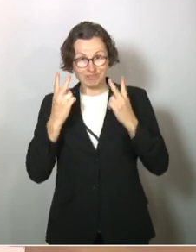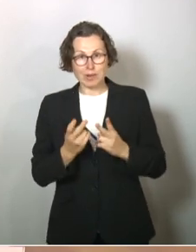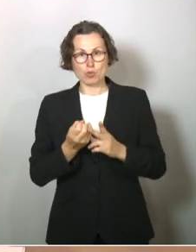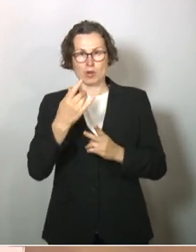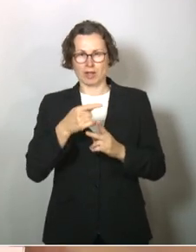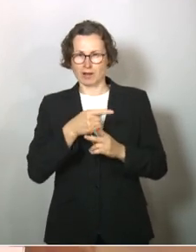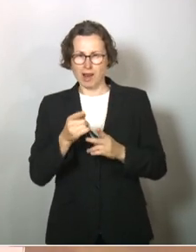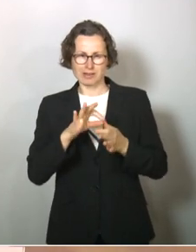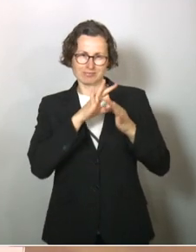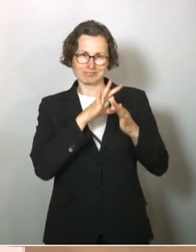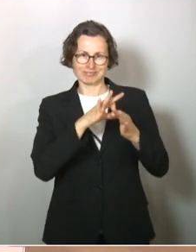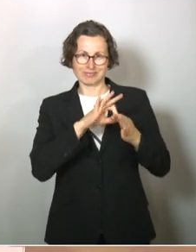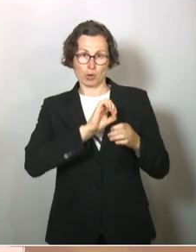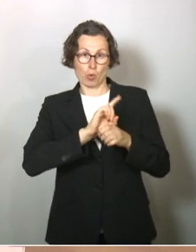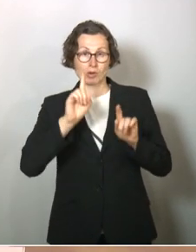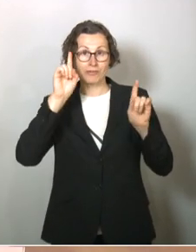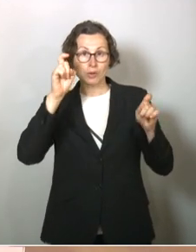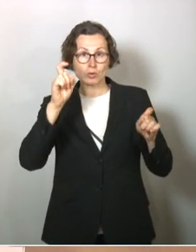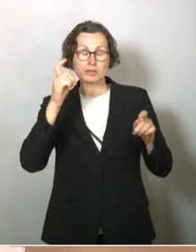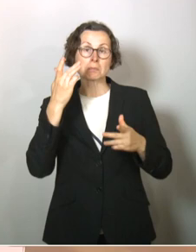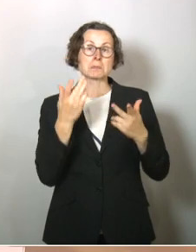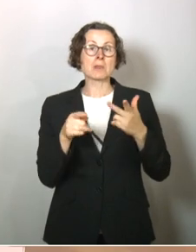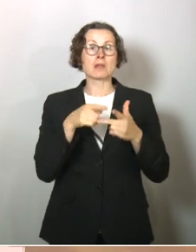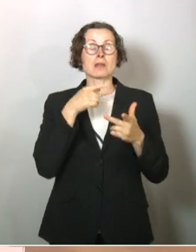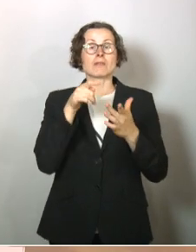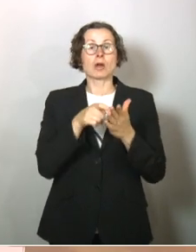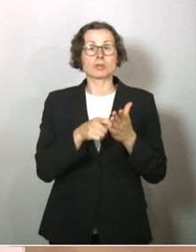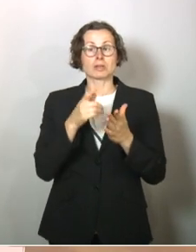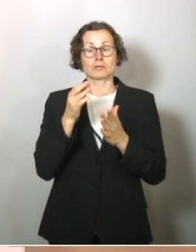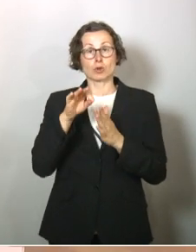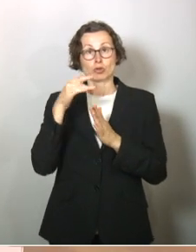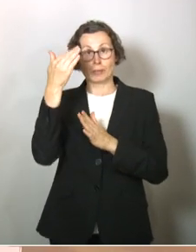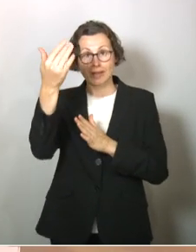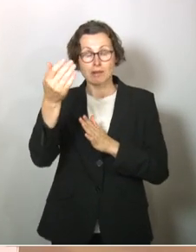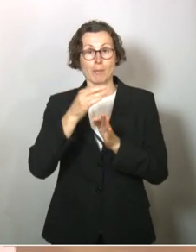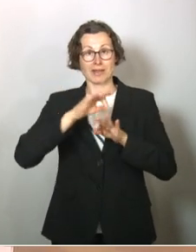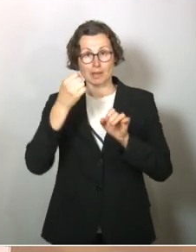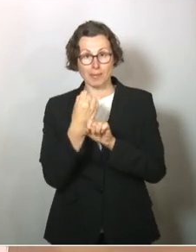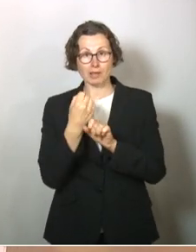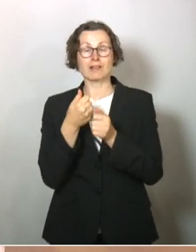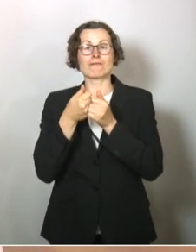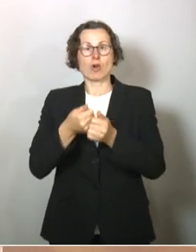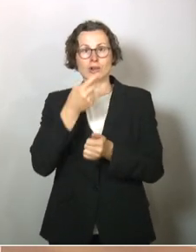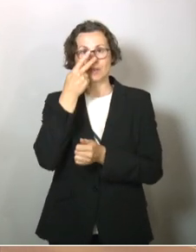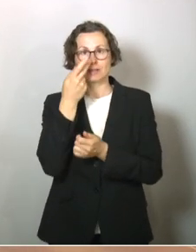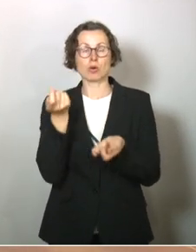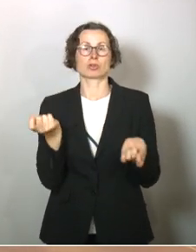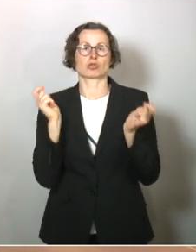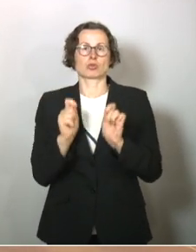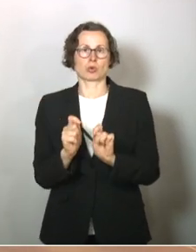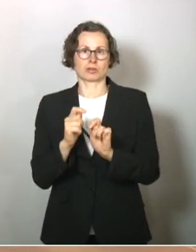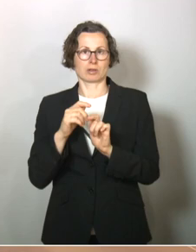zu tun? Was sind Voraussetzungen, um das vielleicht später besser zu machen? Welche Folgen gibt es und welche Schlussfolgerungen können wir ziehen? Wir haben